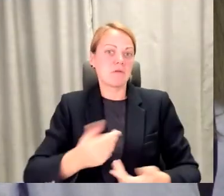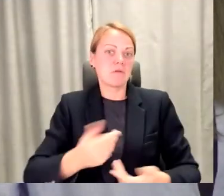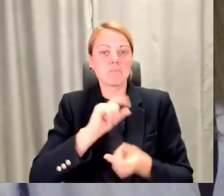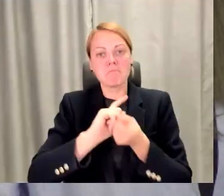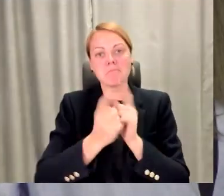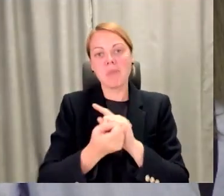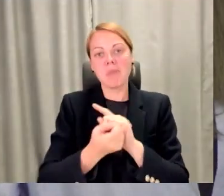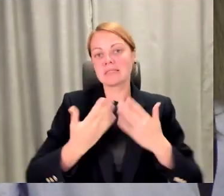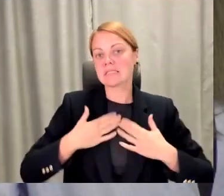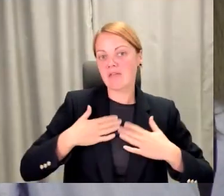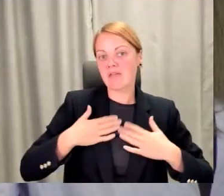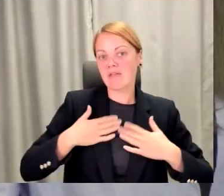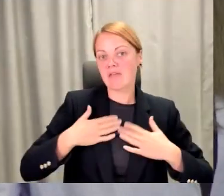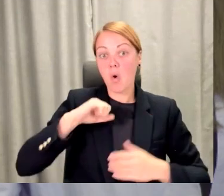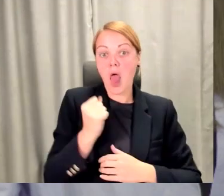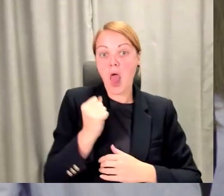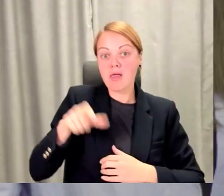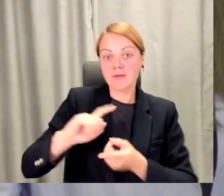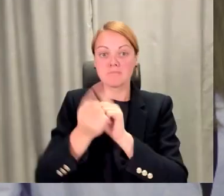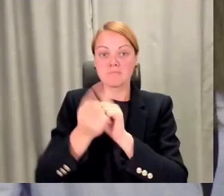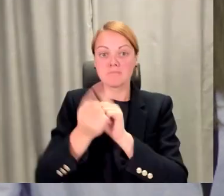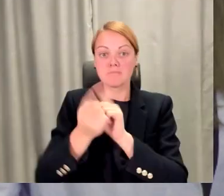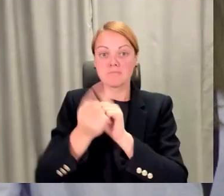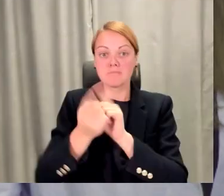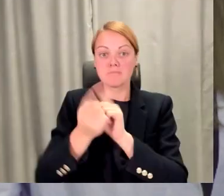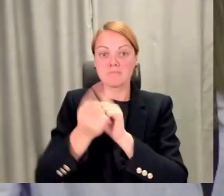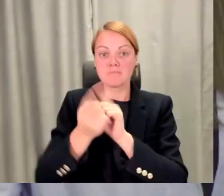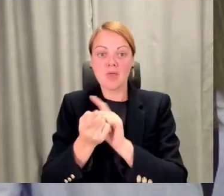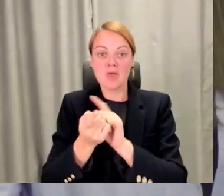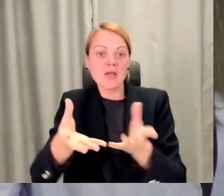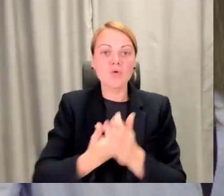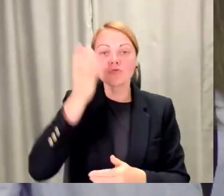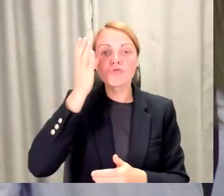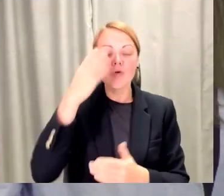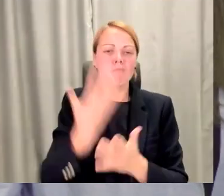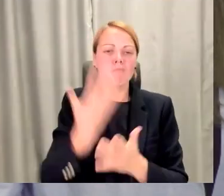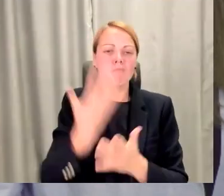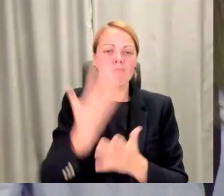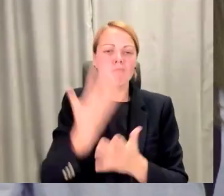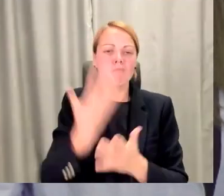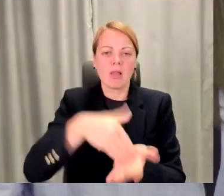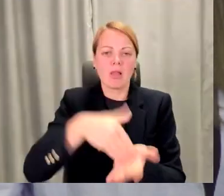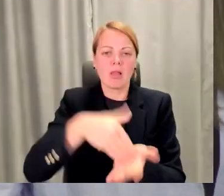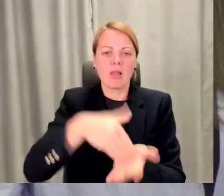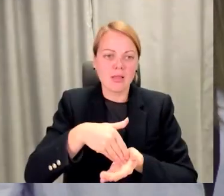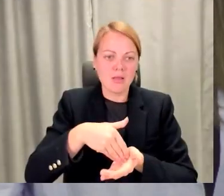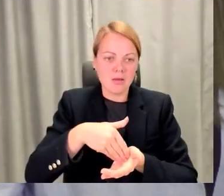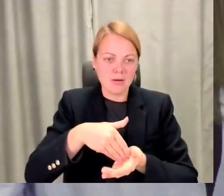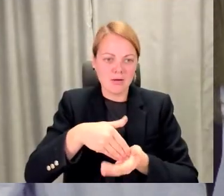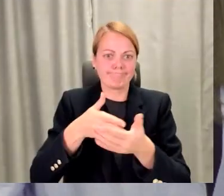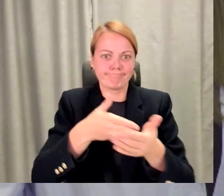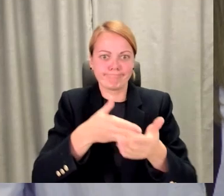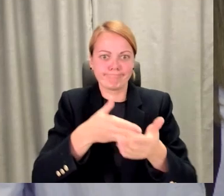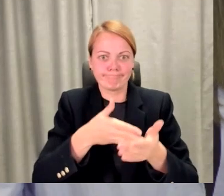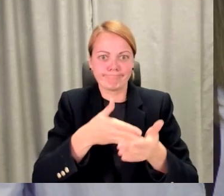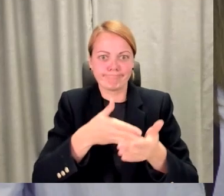motivēt un kur ir tās problēmas, kāpēc mēs to nedaram. Kāpēc mēs esam iespējams iestiguši kaut kur un netiekam uz priekšu. Šis ir ļoti